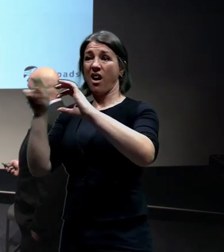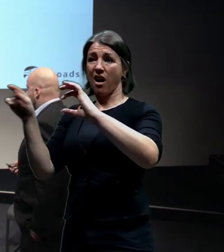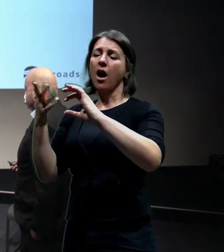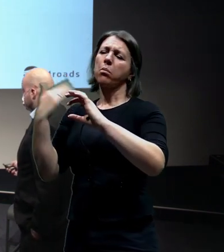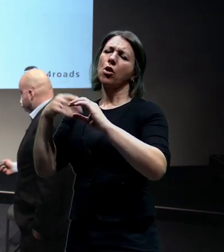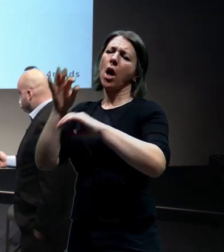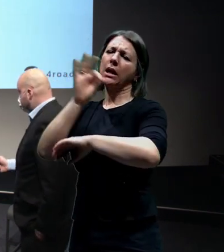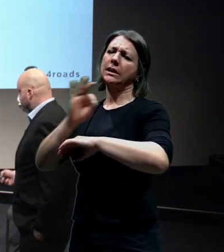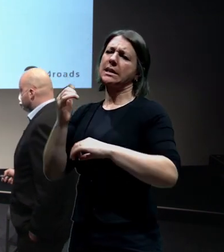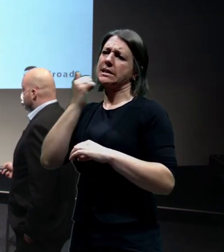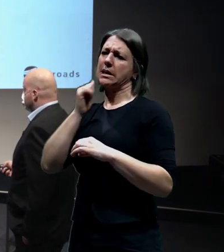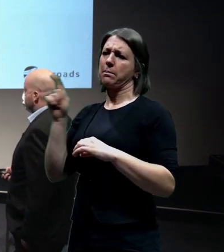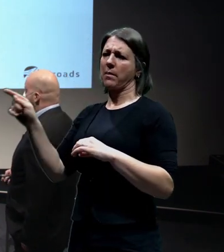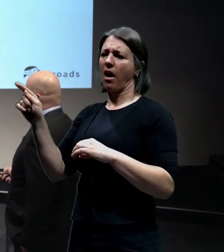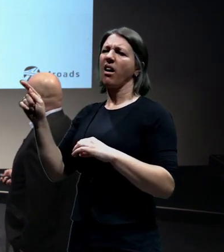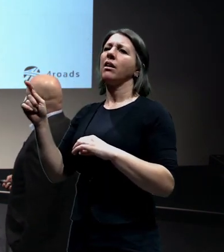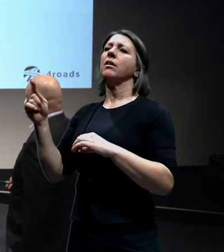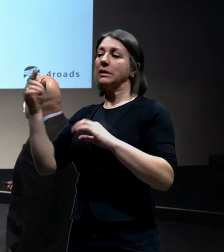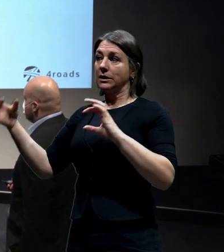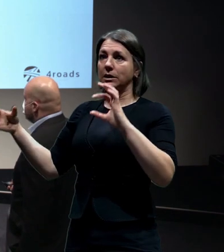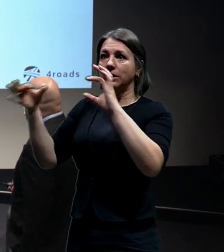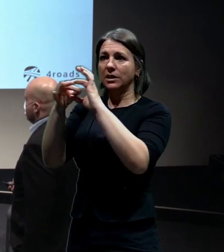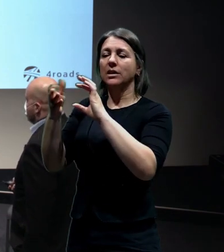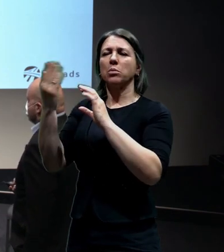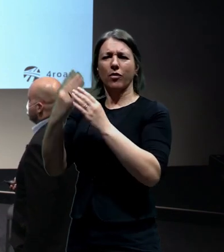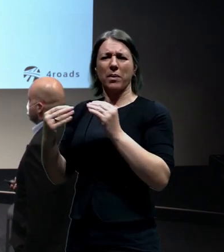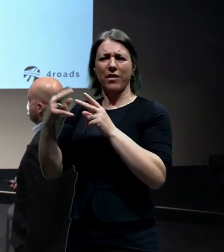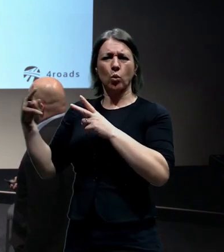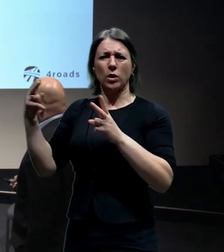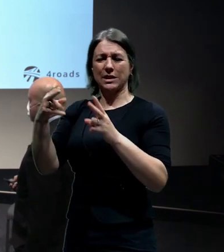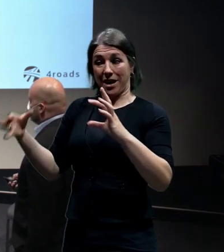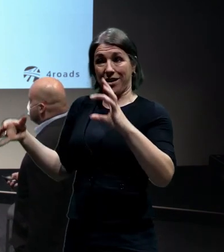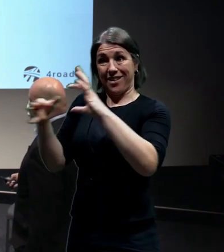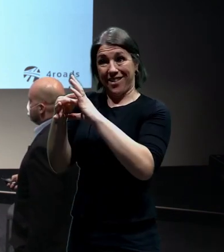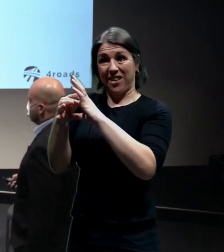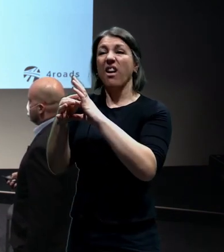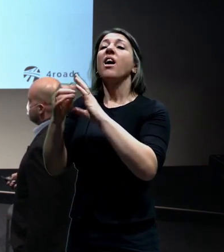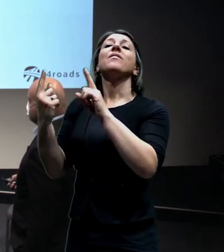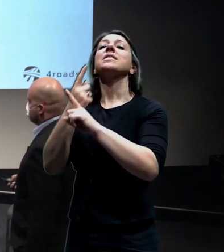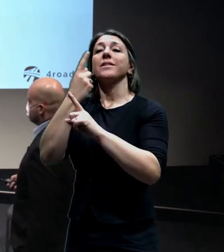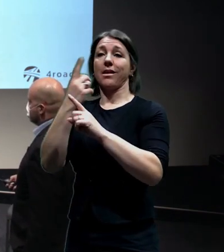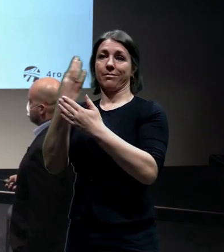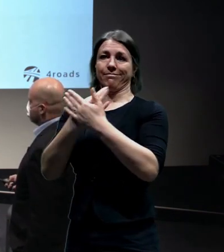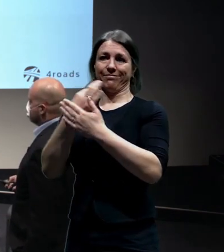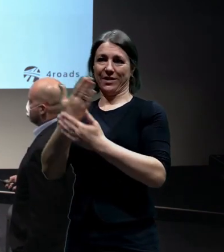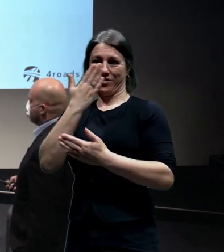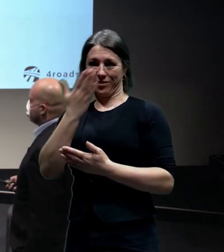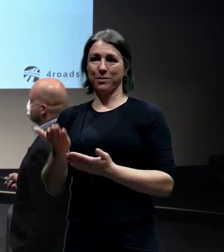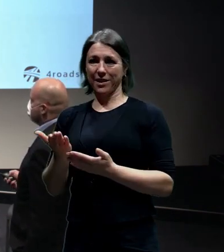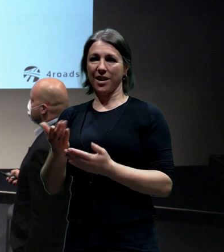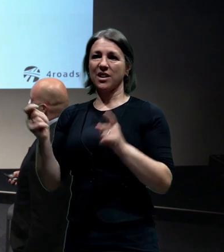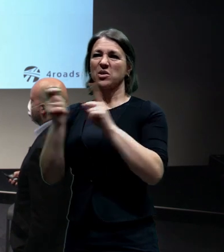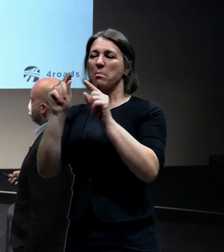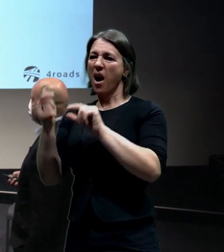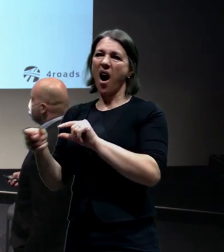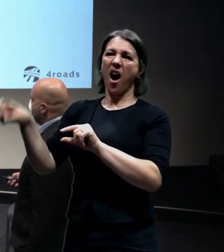přichází těmi předmětnými ulicemi a vidíme, k čemu tady dochází. Jsou tady obrovské podelné sklony